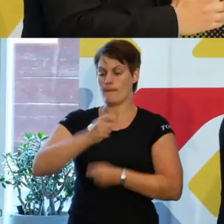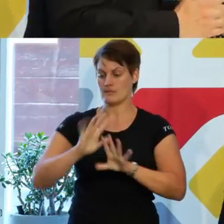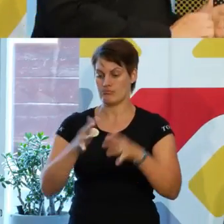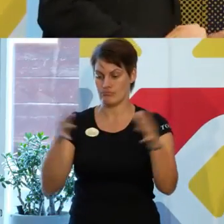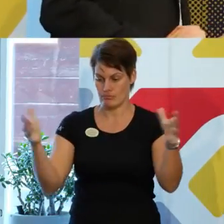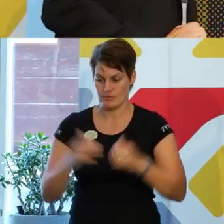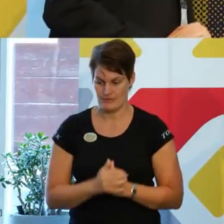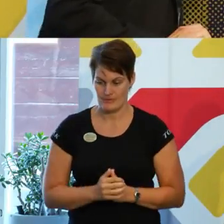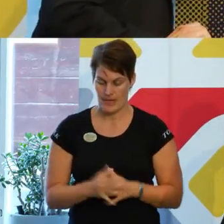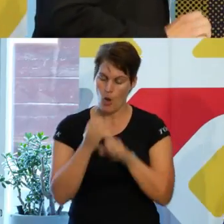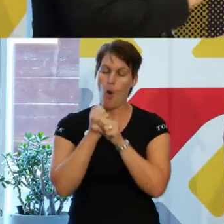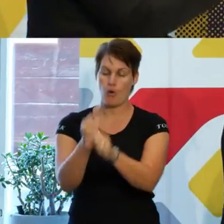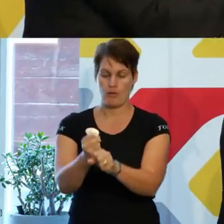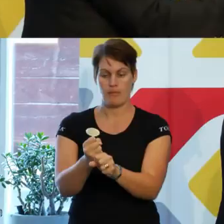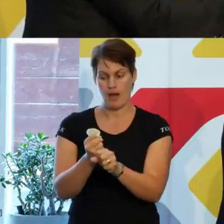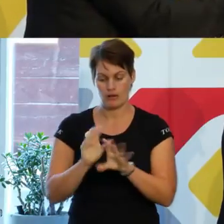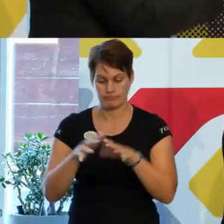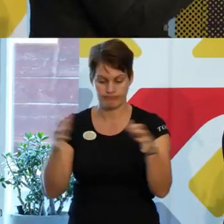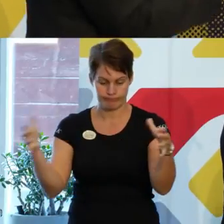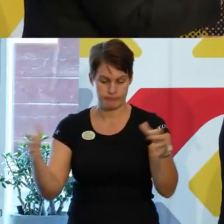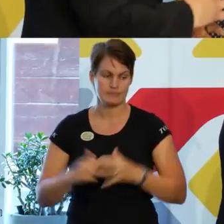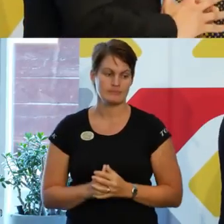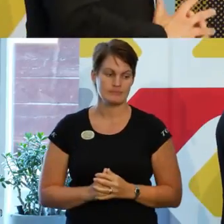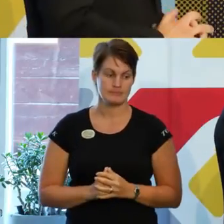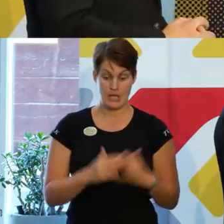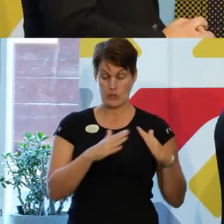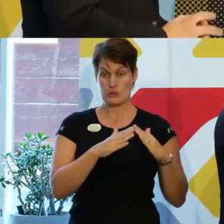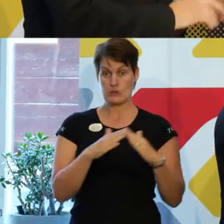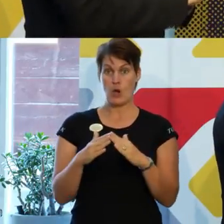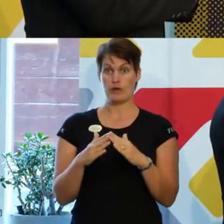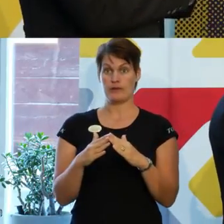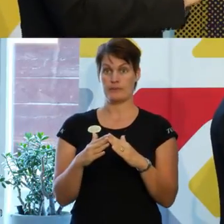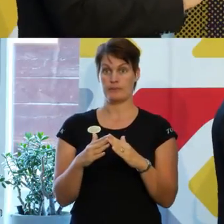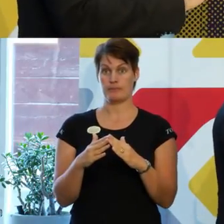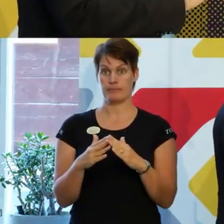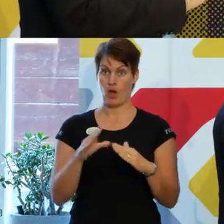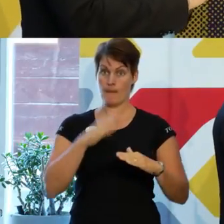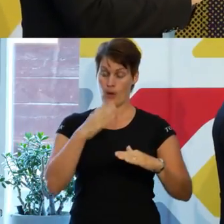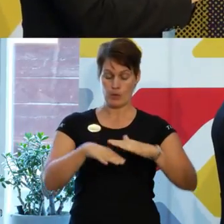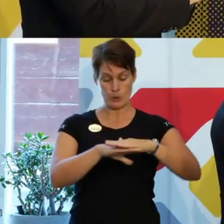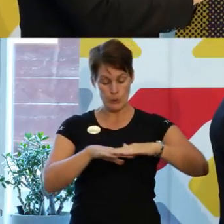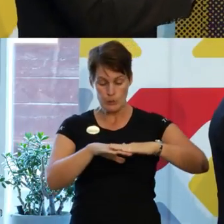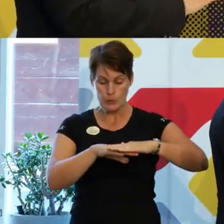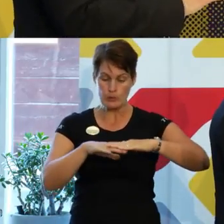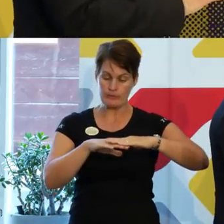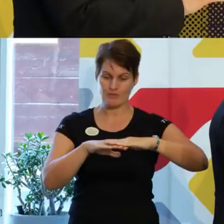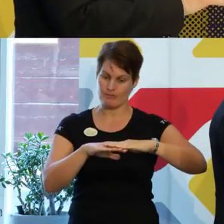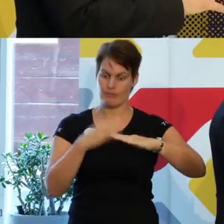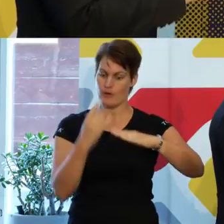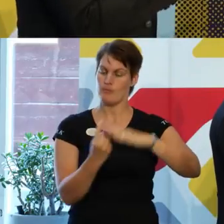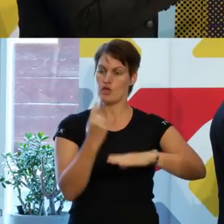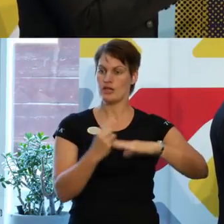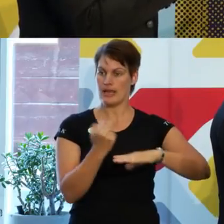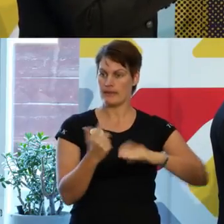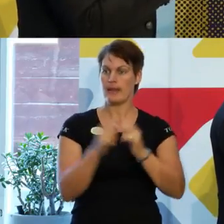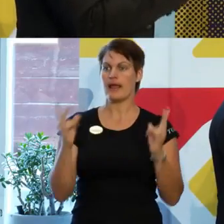helt avgörande, tror jag. Och det är ju vi som gör det. För staden kan ju bygga en plattform, lägga någon slags, skapa förutsättningar men